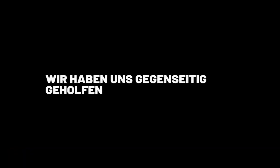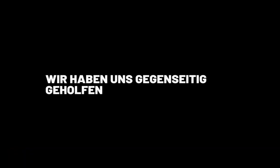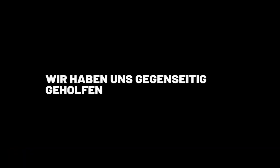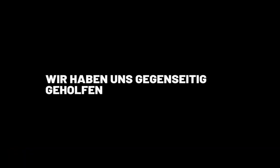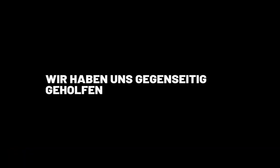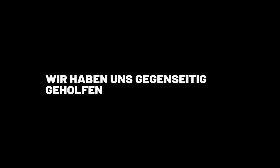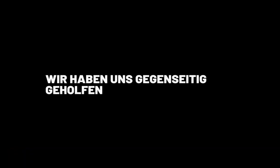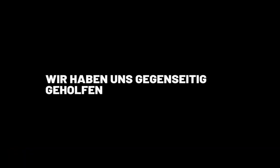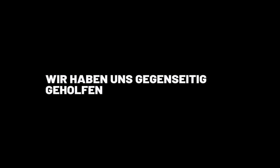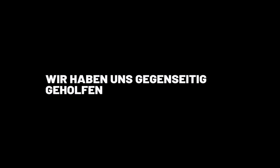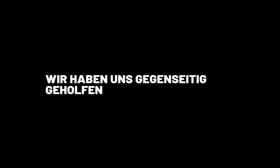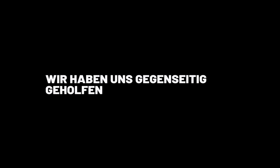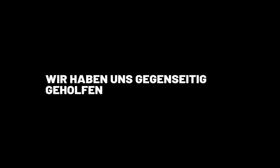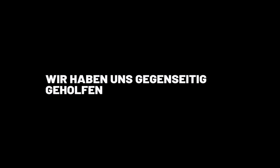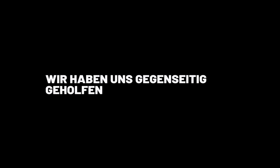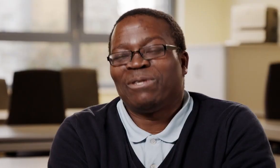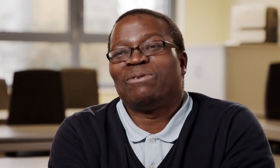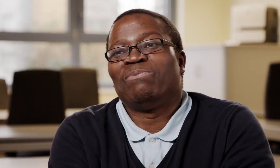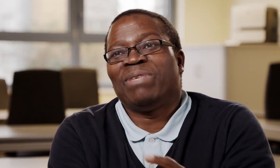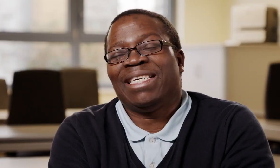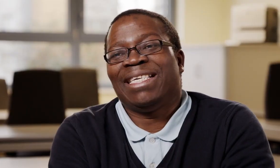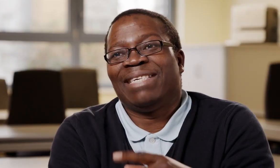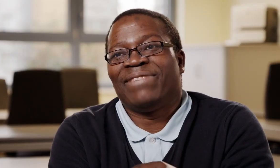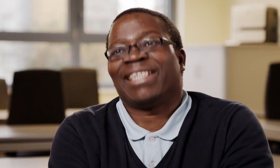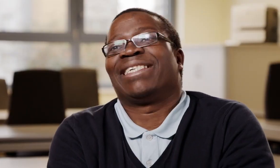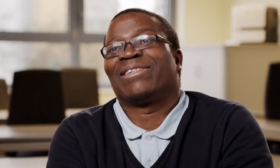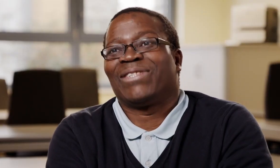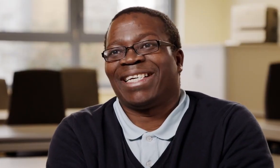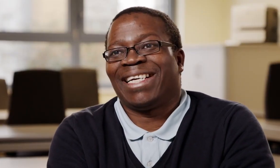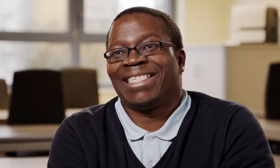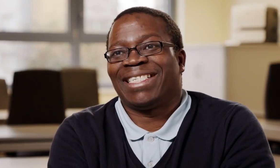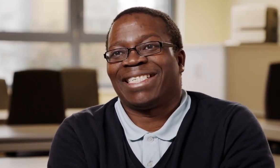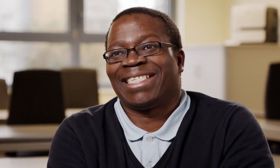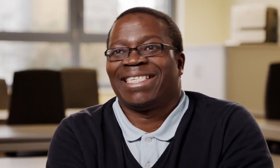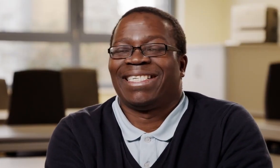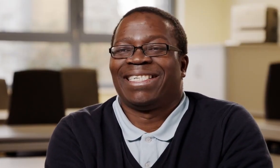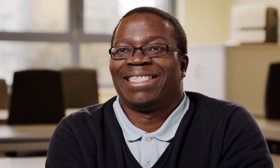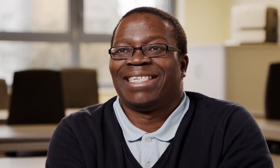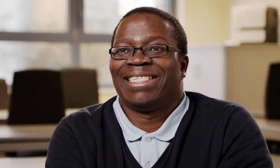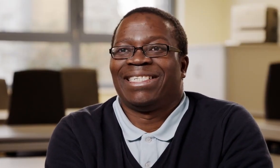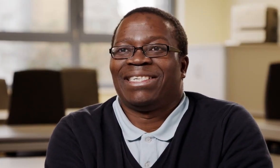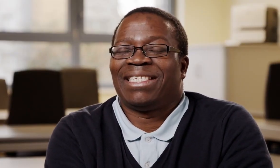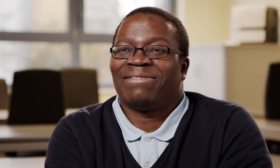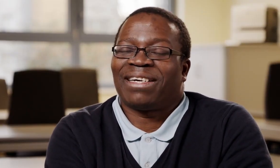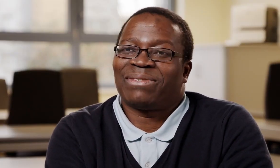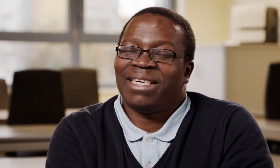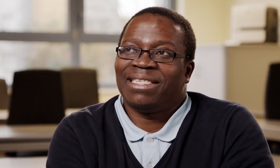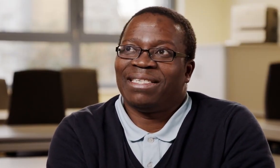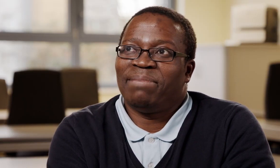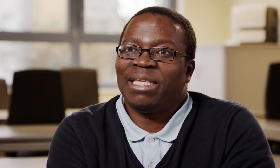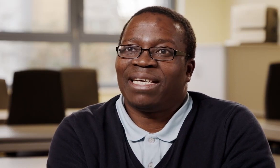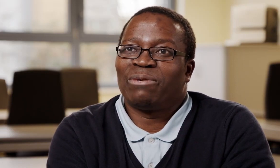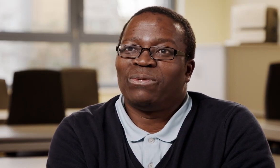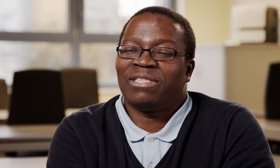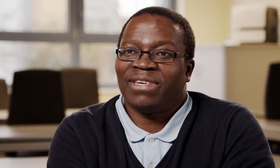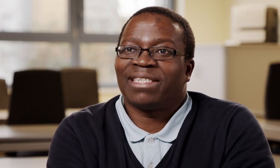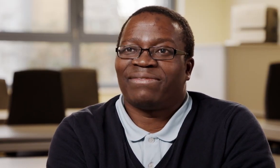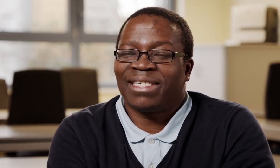Ich bin 1989 nach Deutschland gekommen und bin in Wernigerode gelandet. Das war so ein